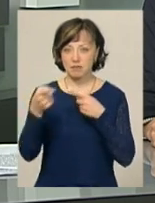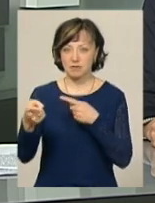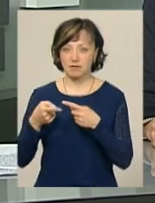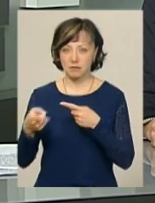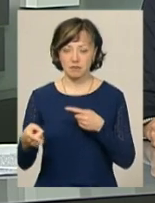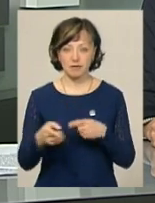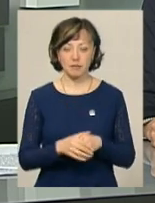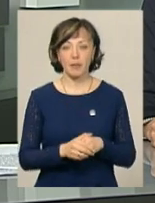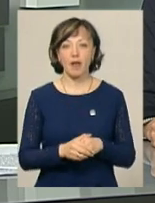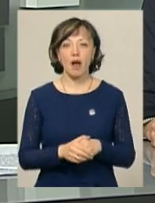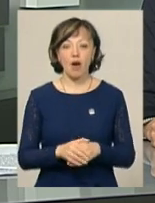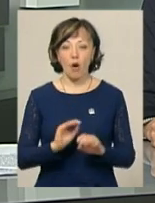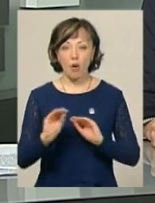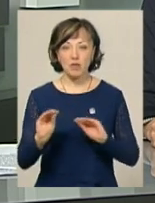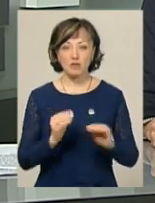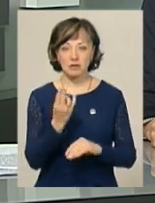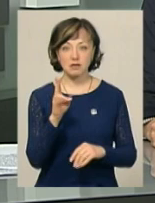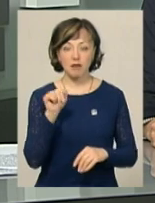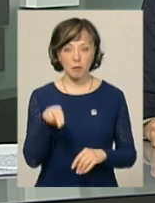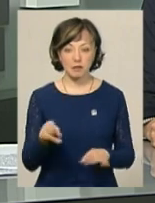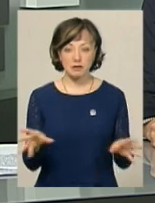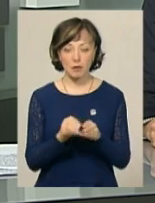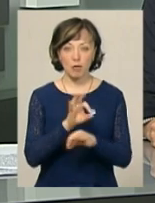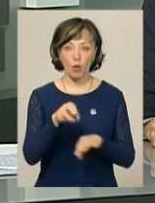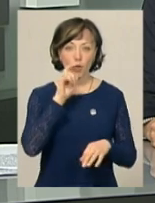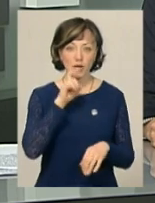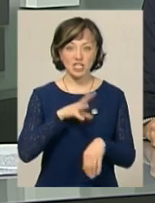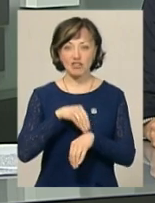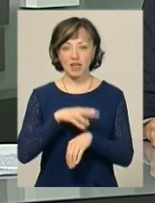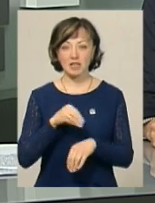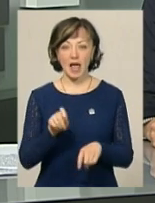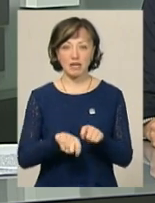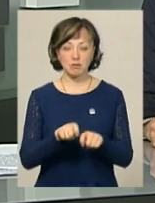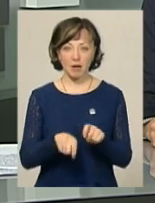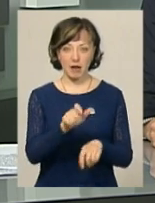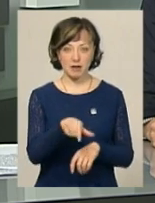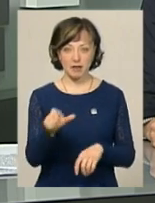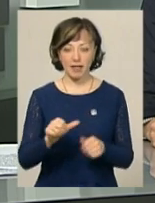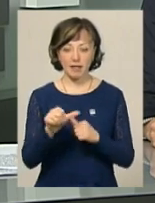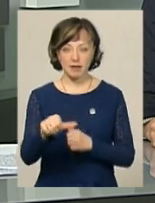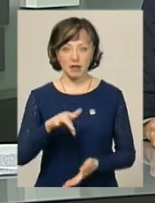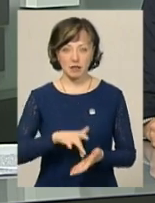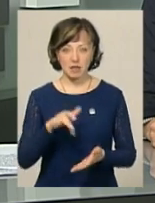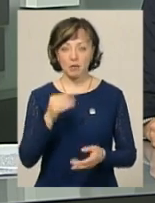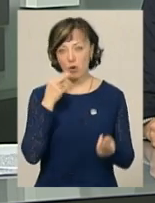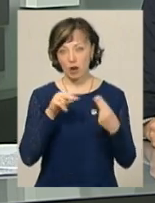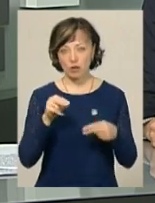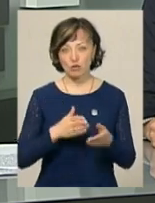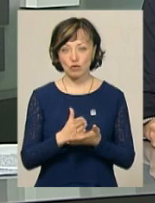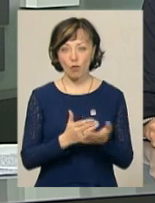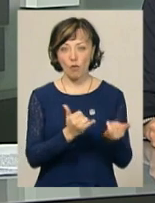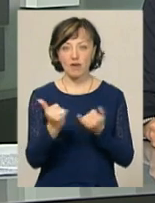одна від одної. Облаштування ЦНАПу – спільний проєкт українських та шведських експертів з децентралізації і покращення